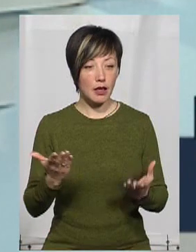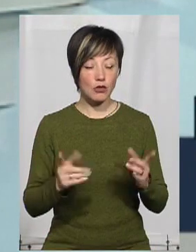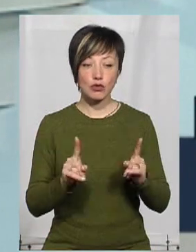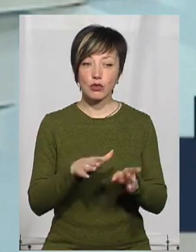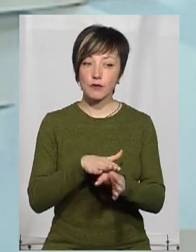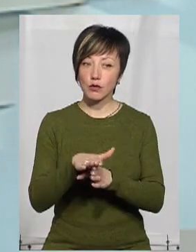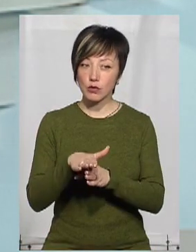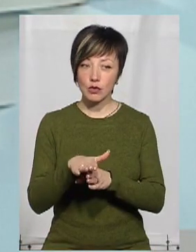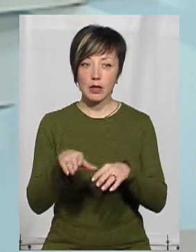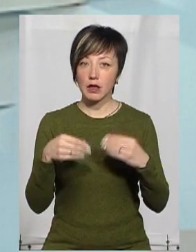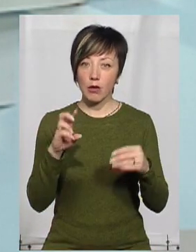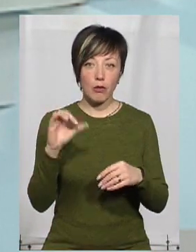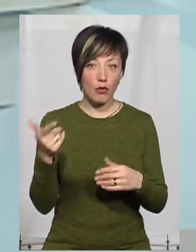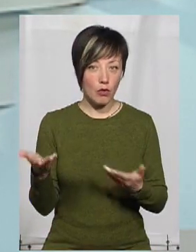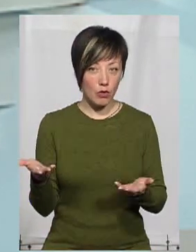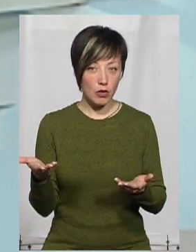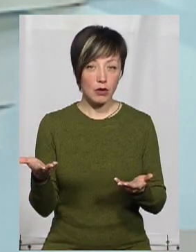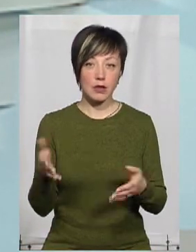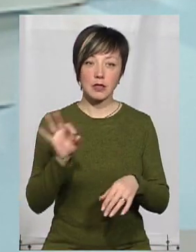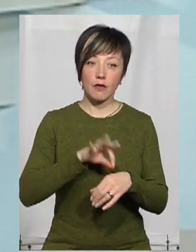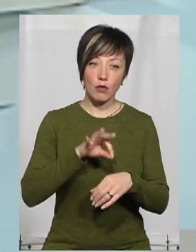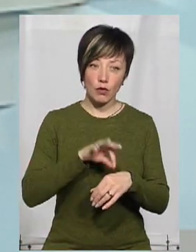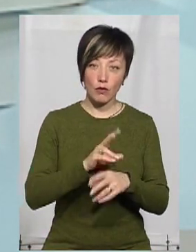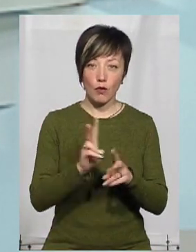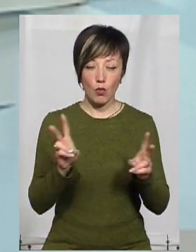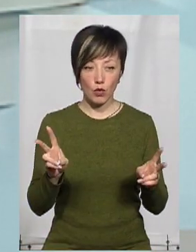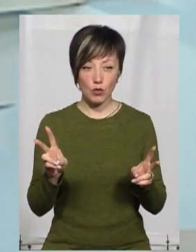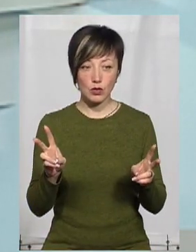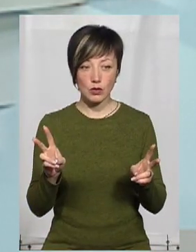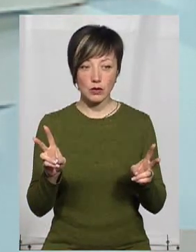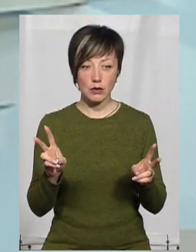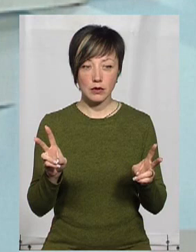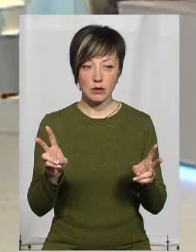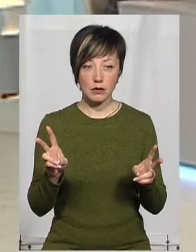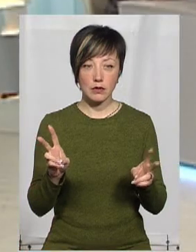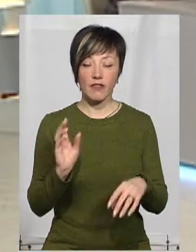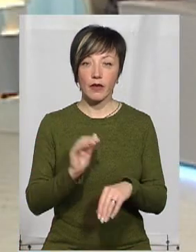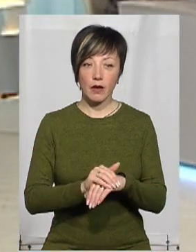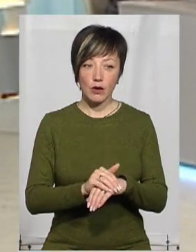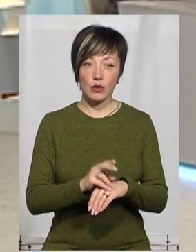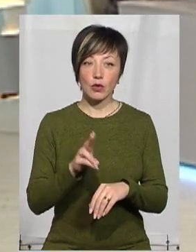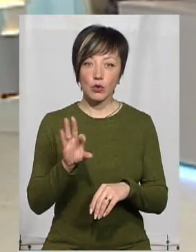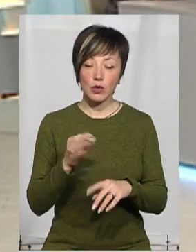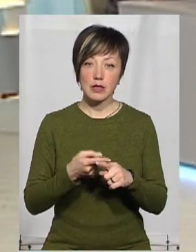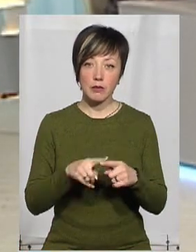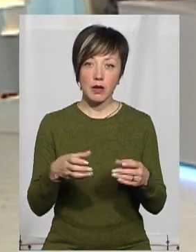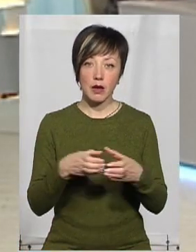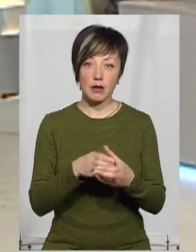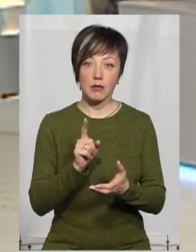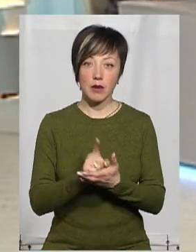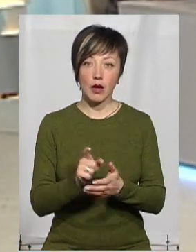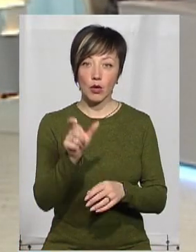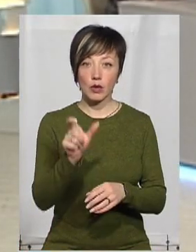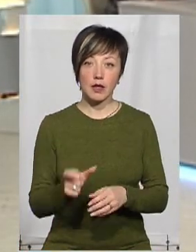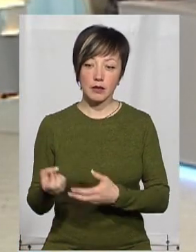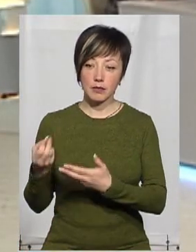відбудеться, ну, не дай Бог, якісь захворювання в когось, то ця бригада, вона має цю